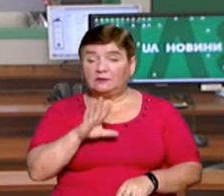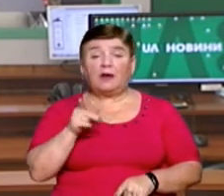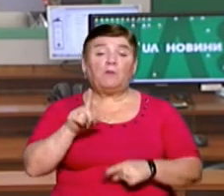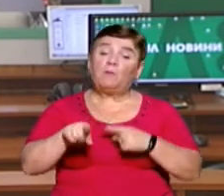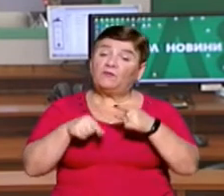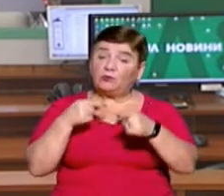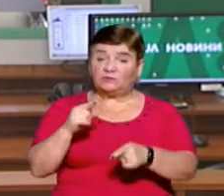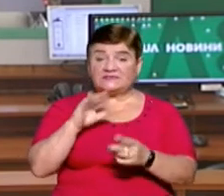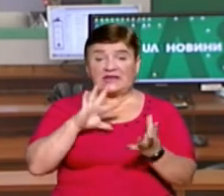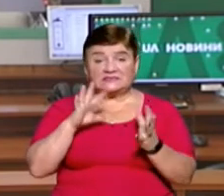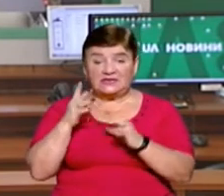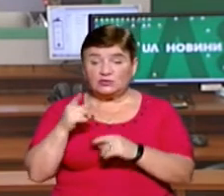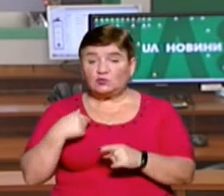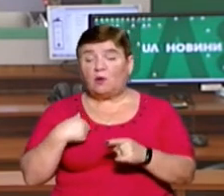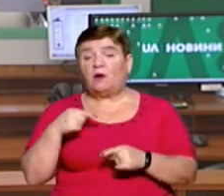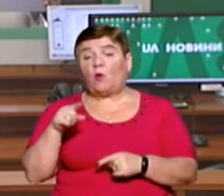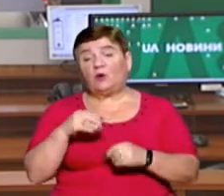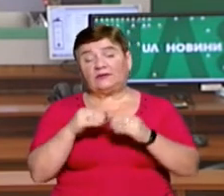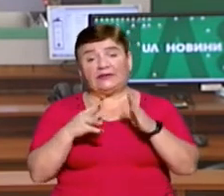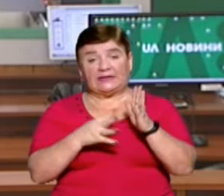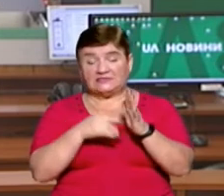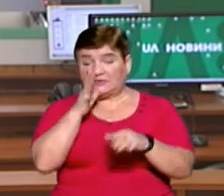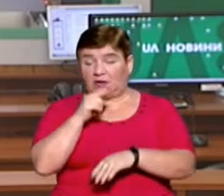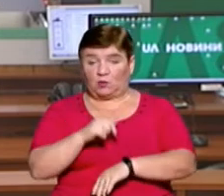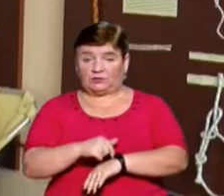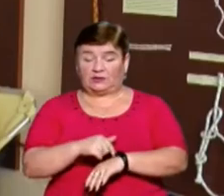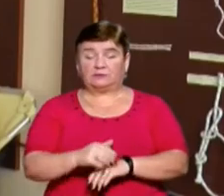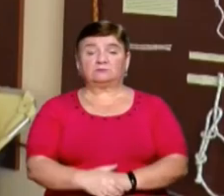повернувся, їм повідомили того ж дня о 19-й годині.